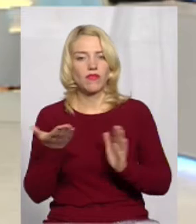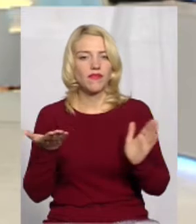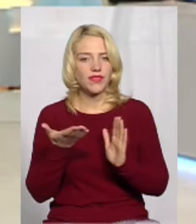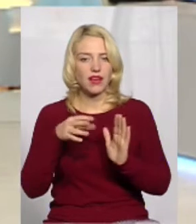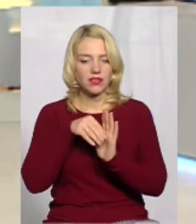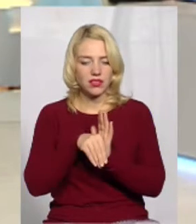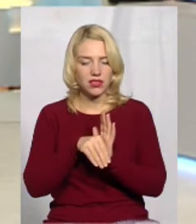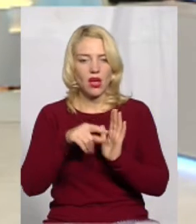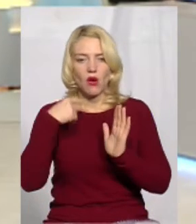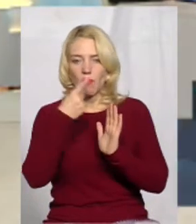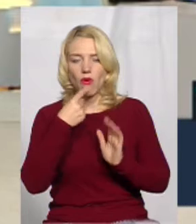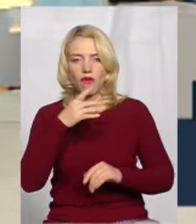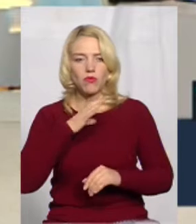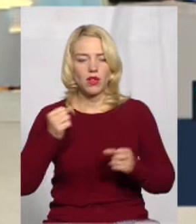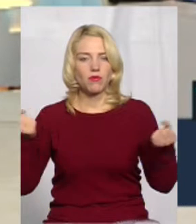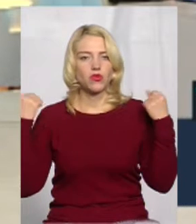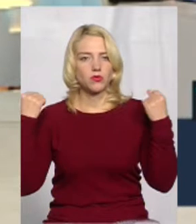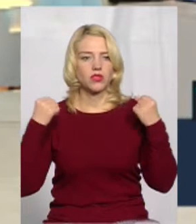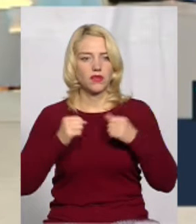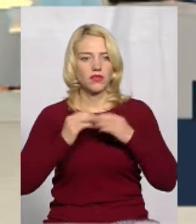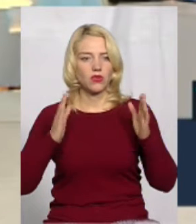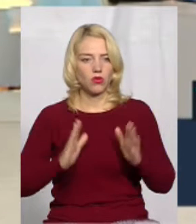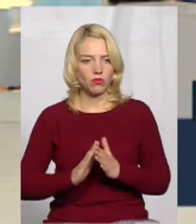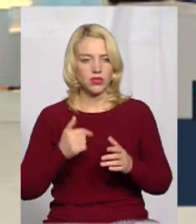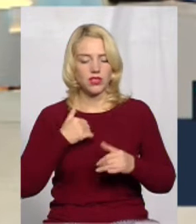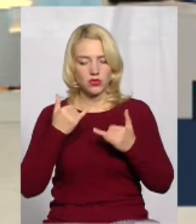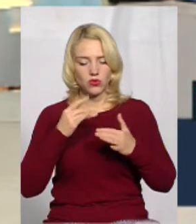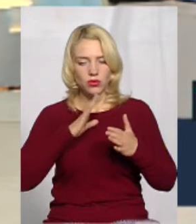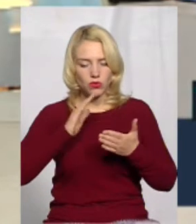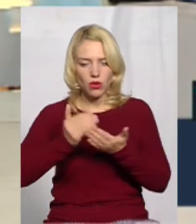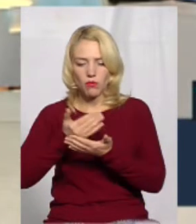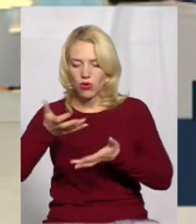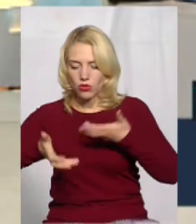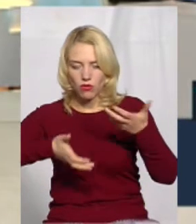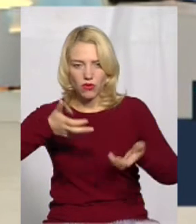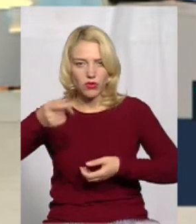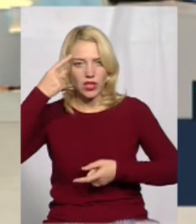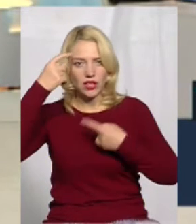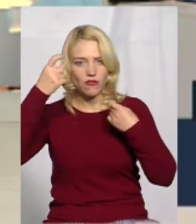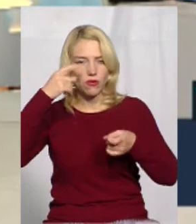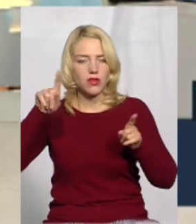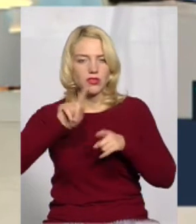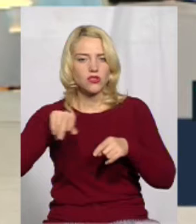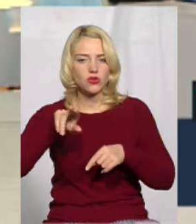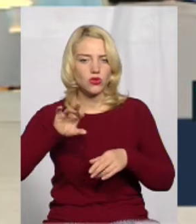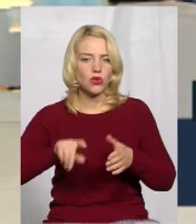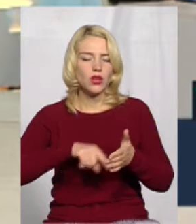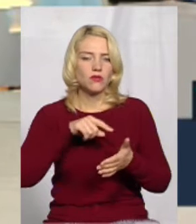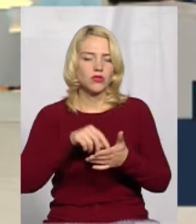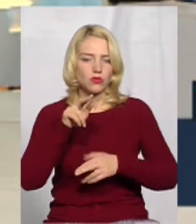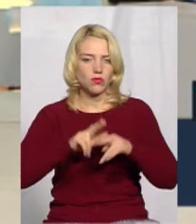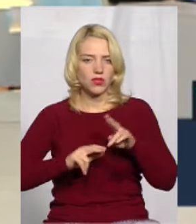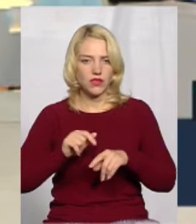все ж таки мова йшла про спортивний комплекс, бо я сьогодні так поновлювала інформацію щодо цього будівництва.